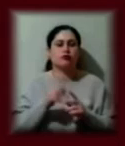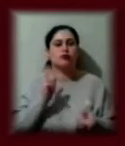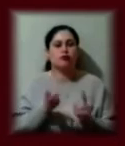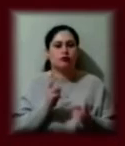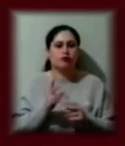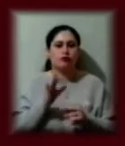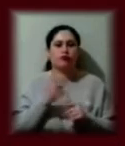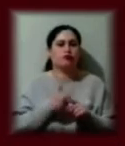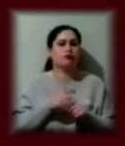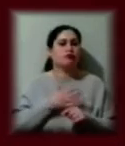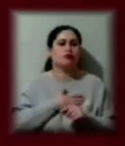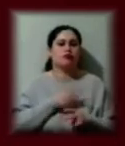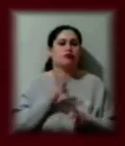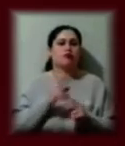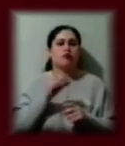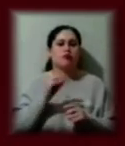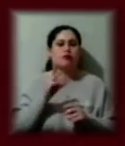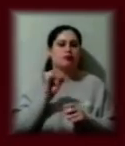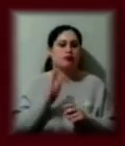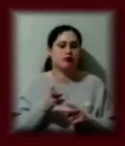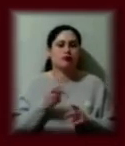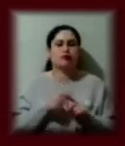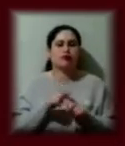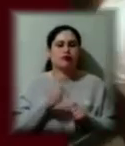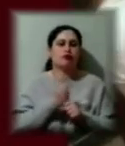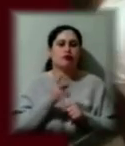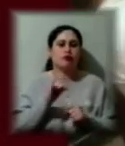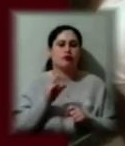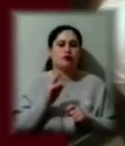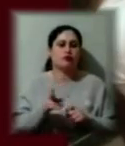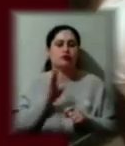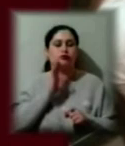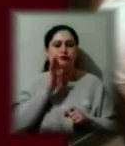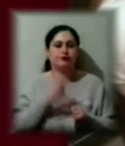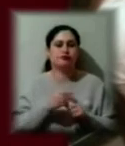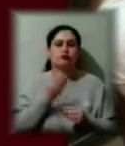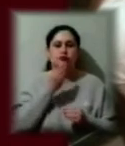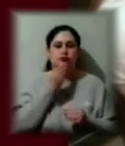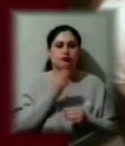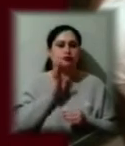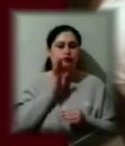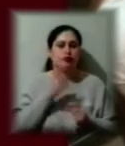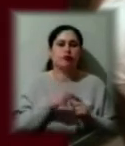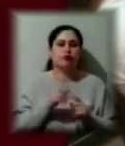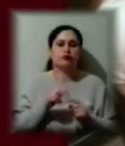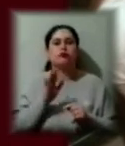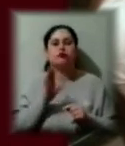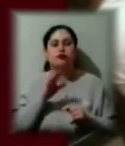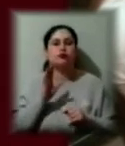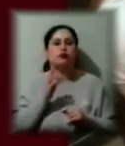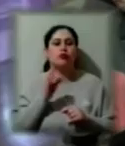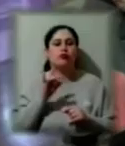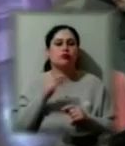полюбляють робити панкейки і вони роблять для нас панкейки, готують сніданок. А Артемка дуже любить накривати на